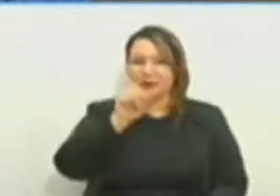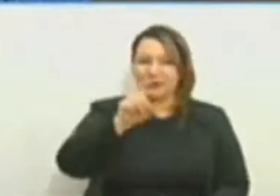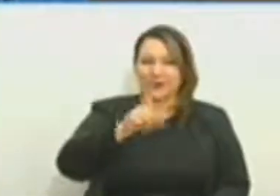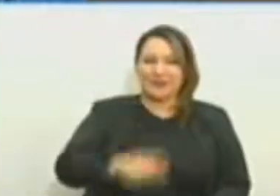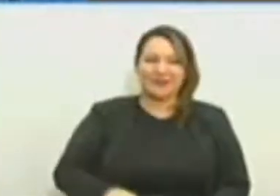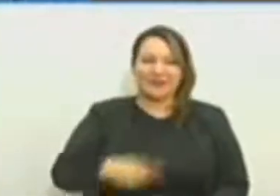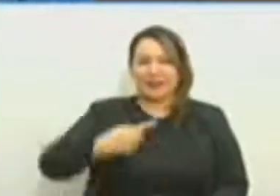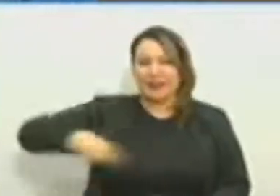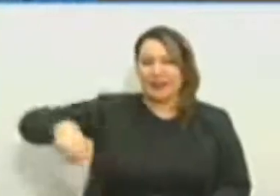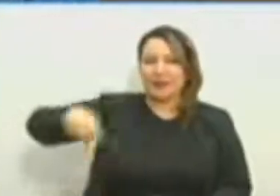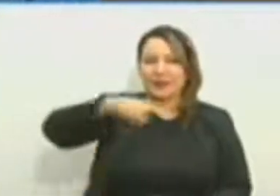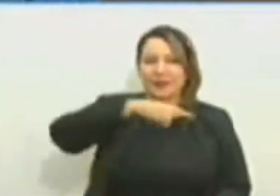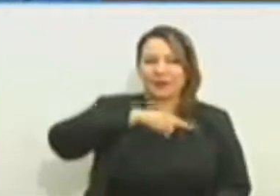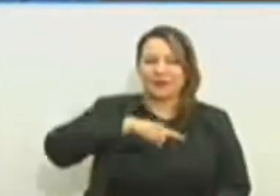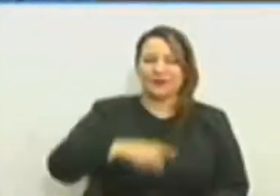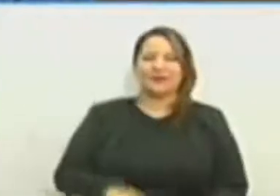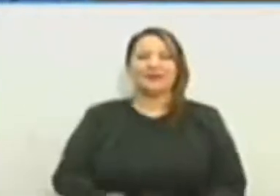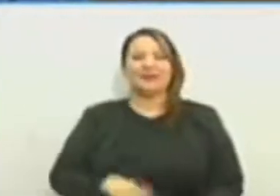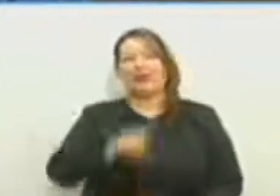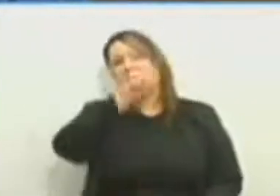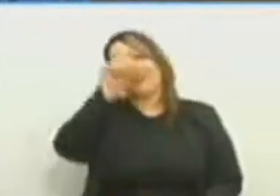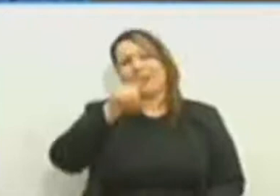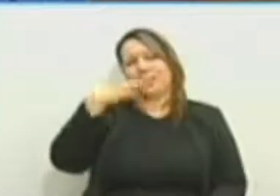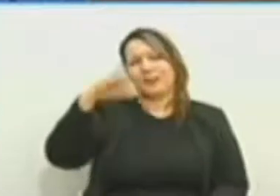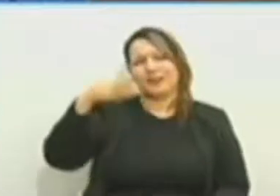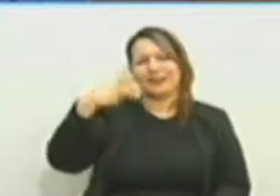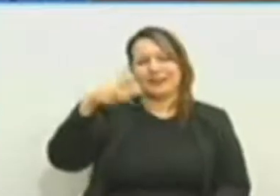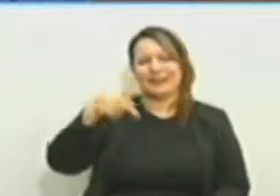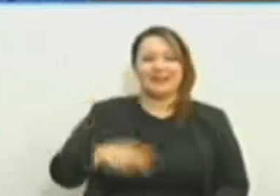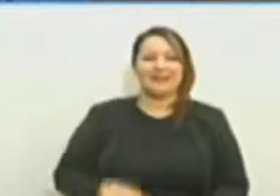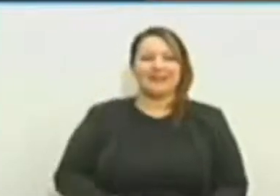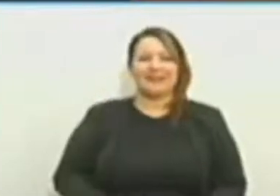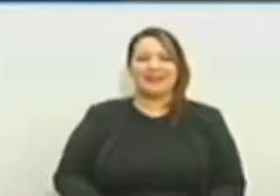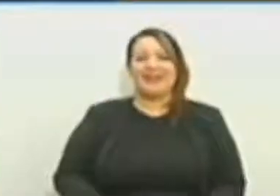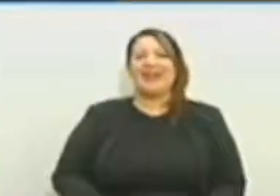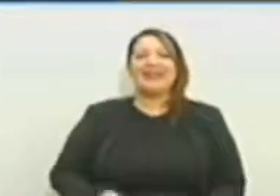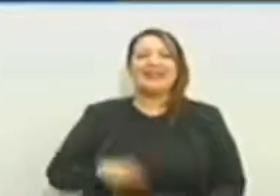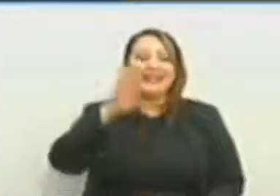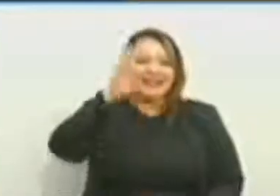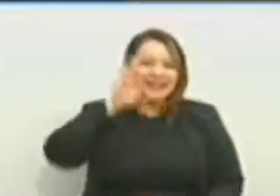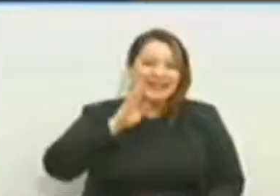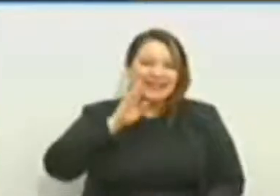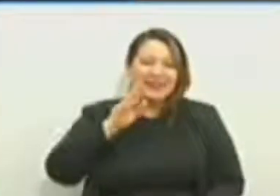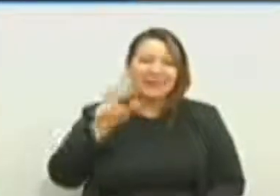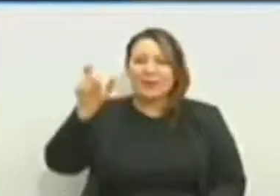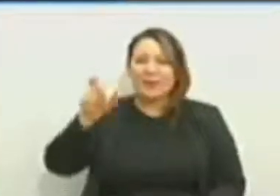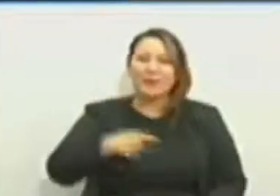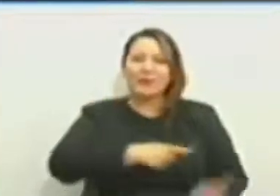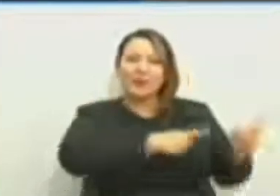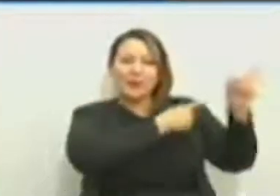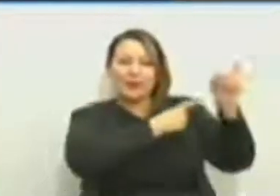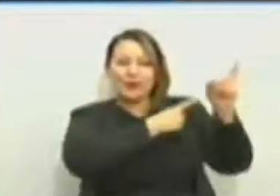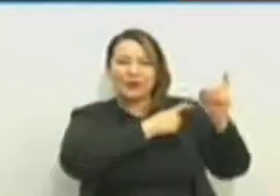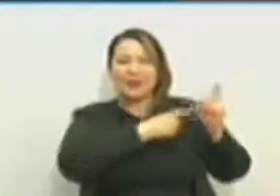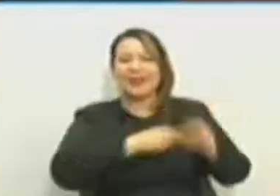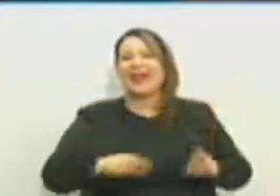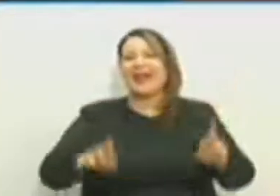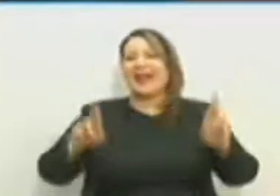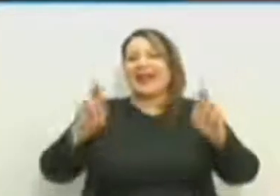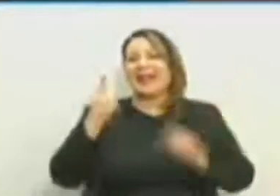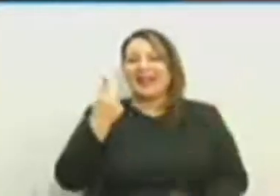نسكر رح تسفيد من سؤال تاعك يا سيد الموجهد أنت طرحياتك فوق المنبر خلينا طرحي فوق المنبر